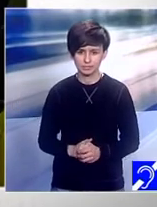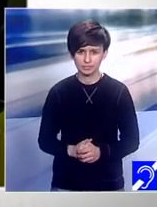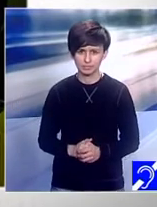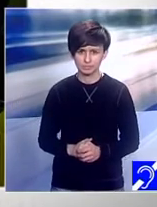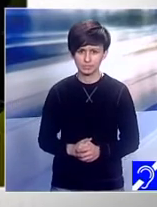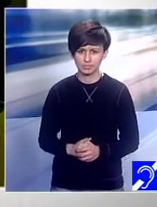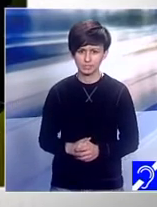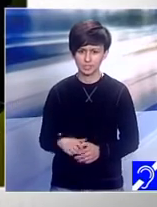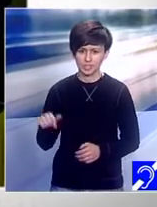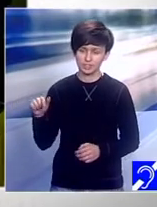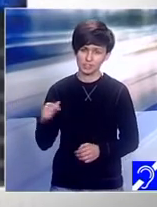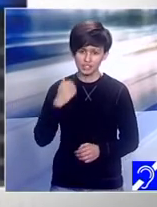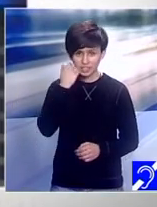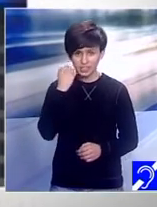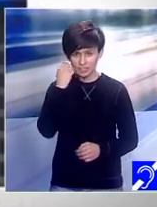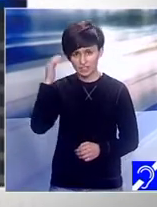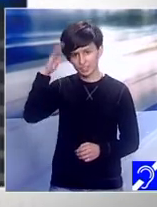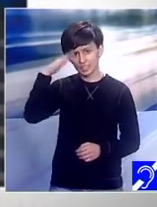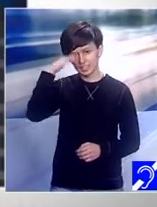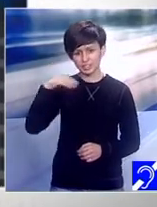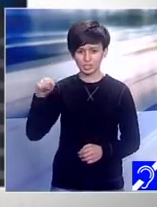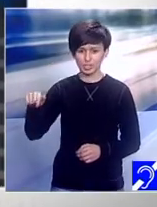spune când e ziua ta pe ce ne invităm